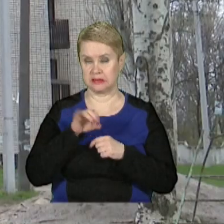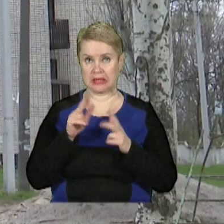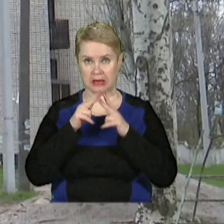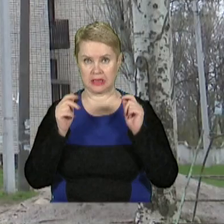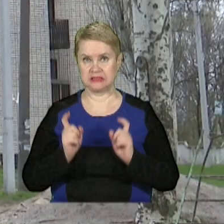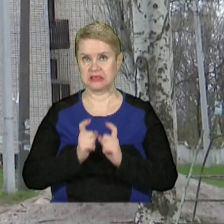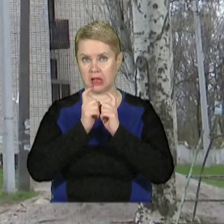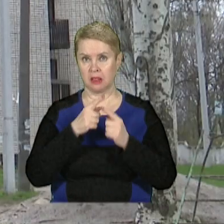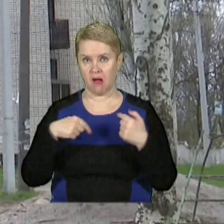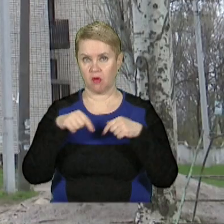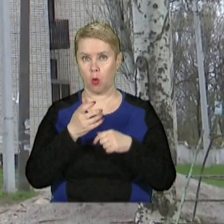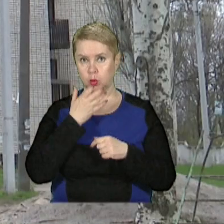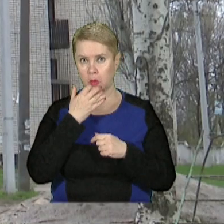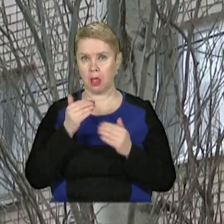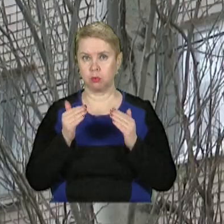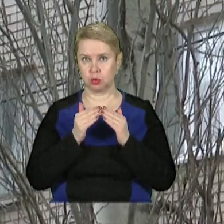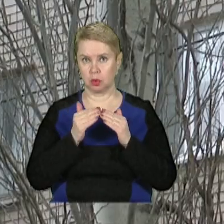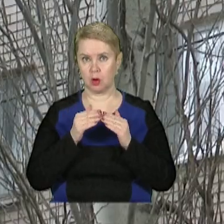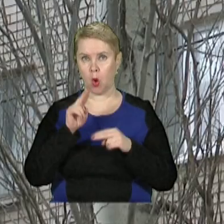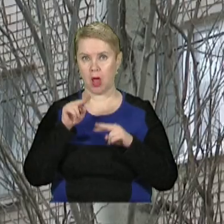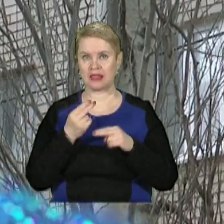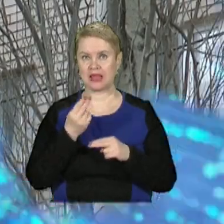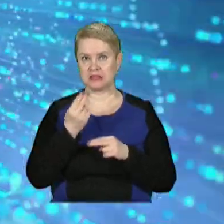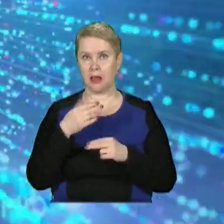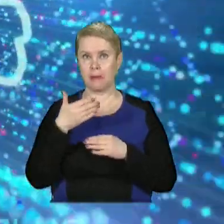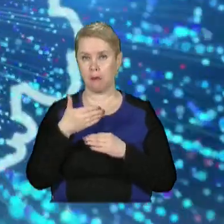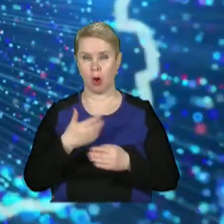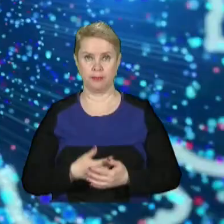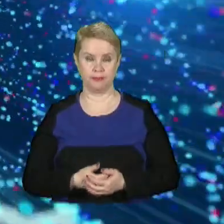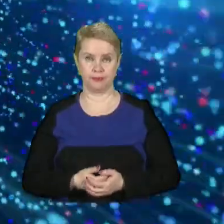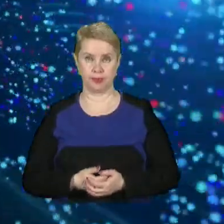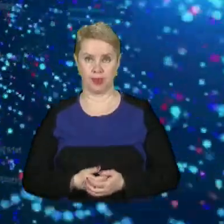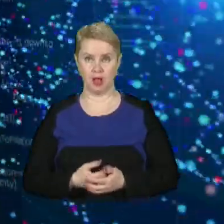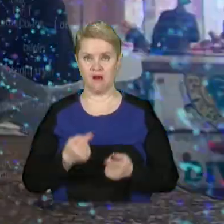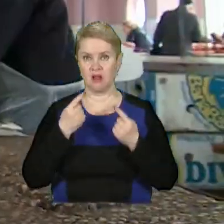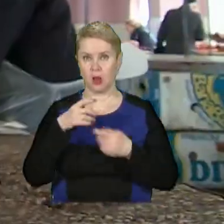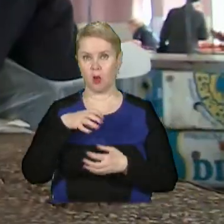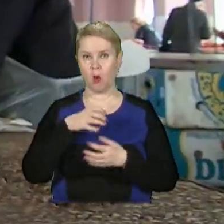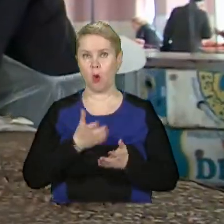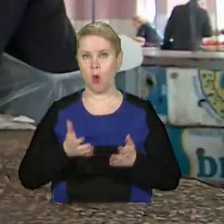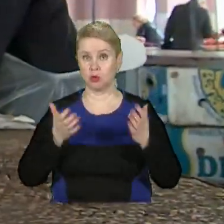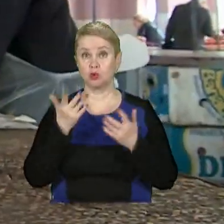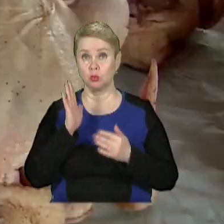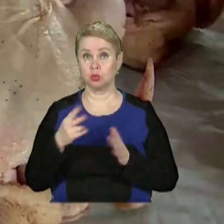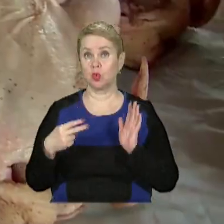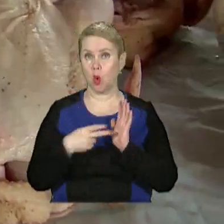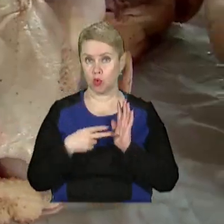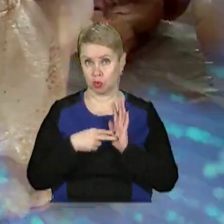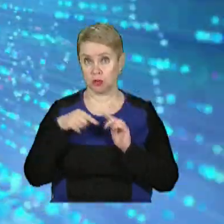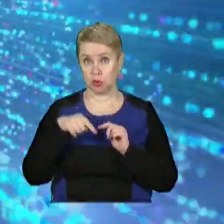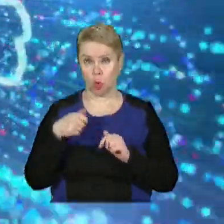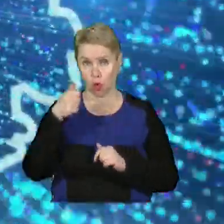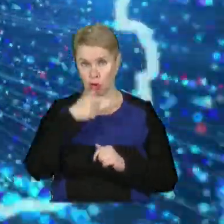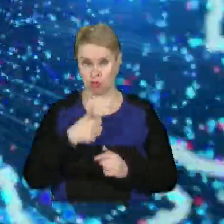У Дніпрі скандал навколо утеплення для будинка в кольорах національного прапора. Великодній кошик? Скільки він коштуватиме